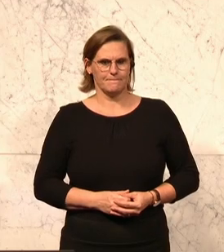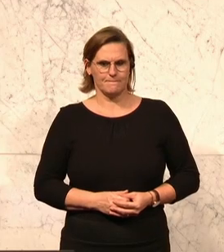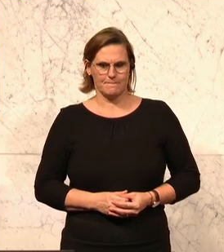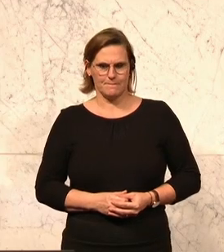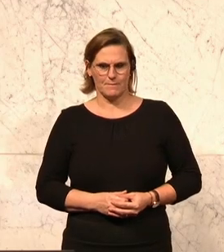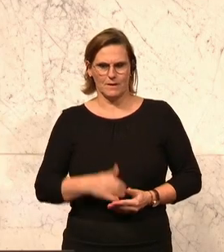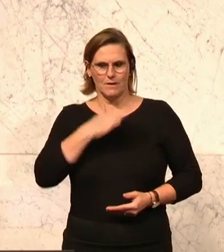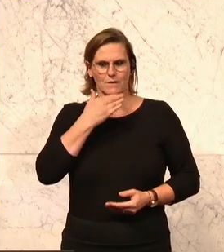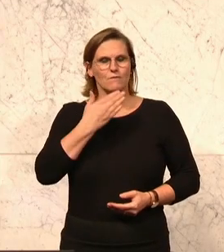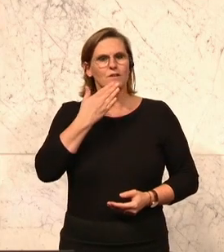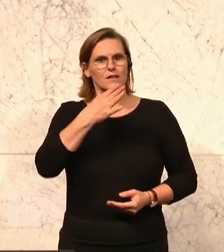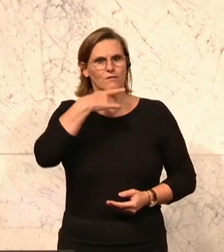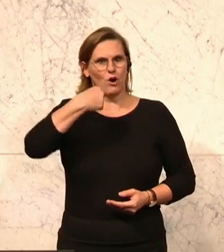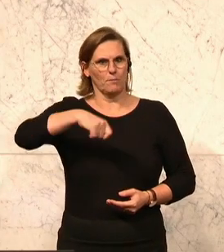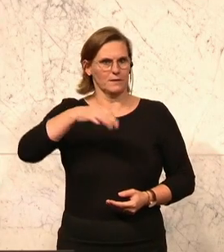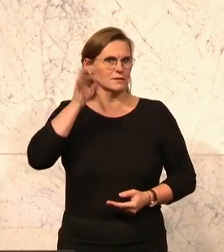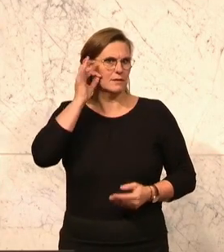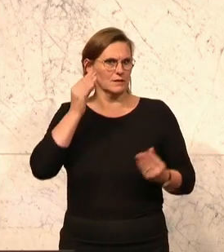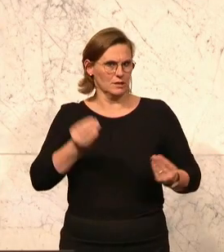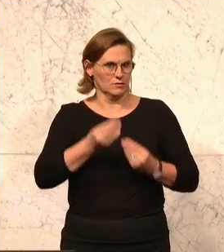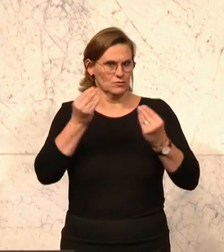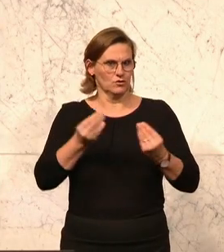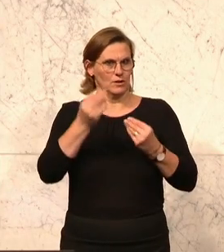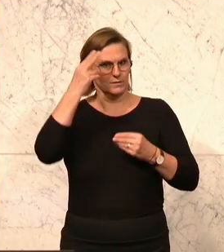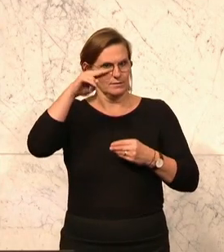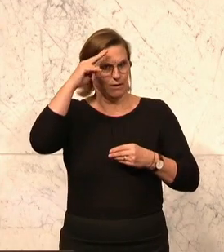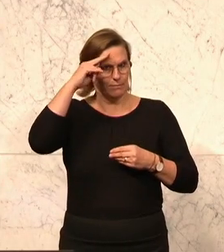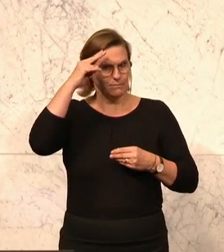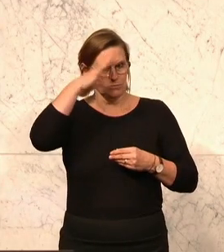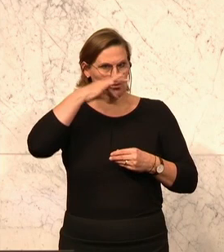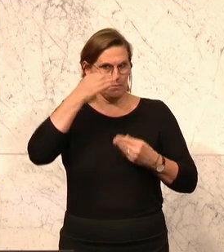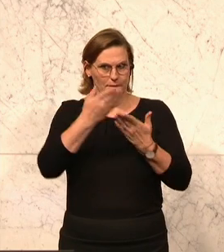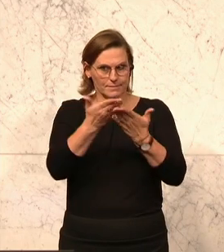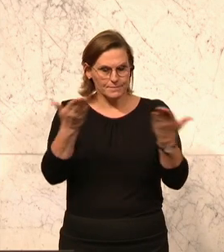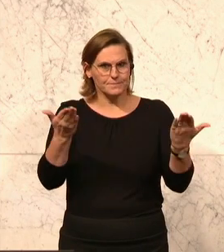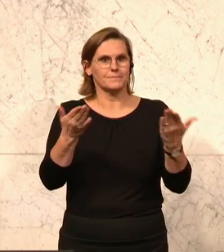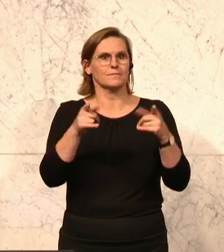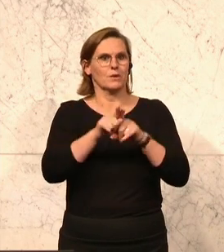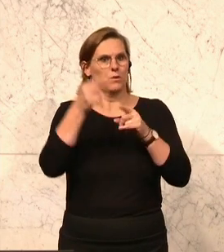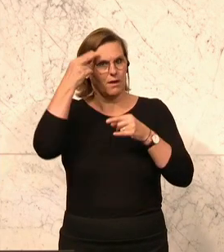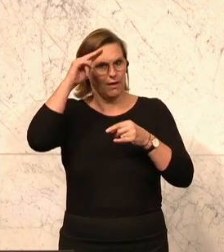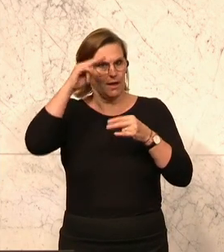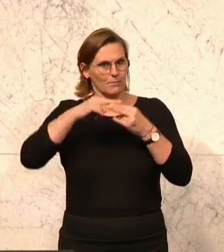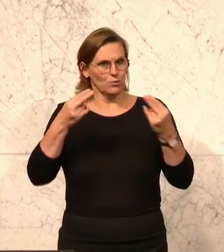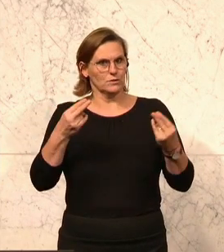war zu hoch angesetzt. Dagegen gibt es beim Kapitel Inneres ein Plus von fast 404 Millionen.